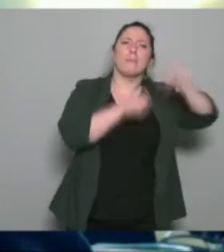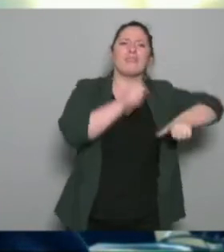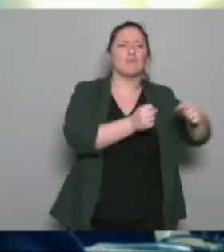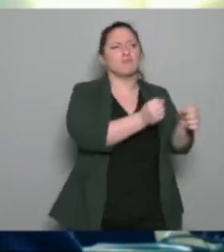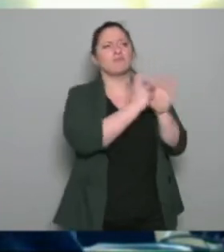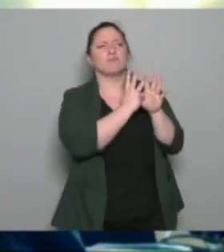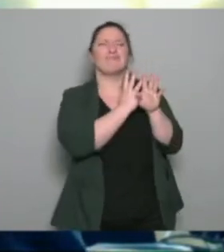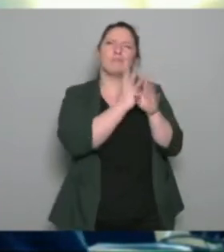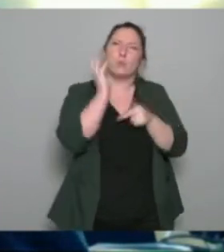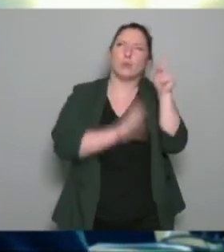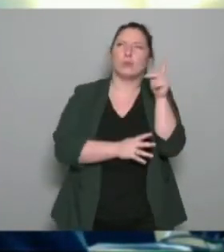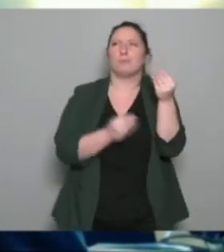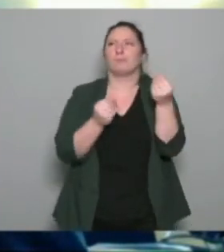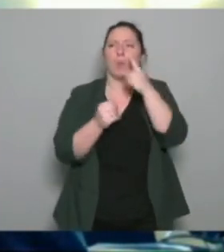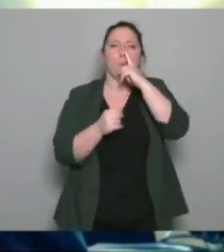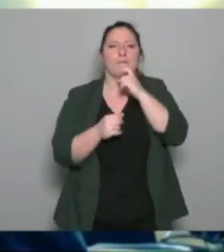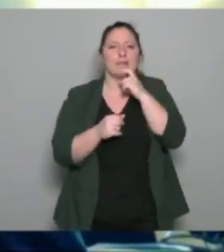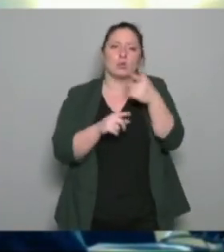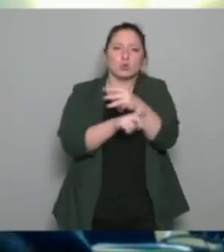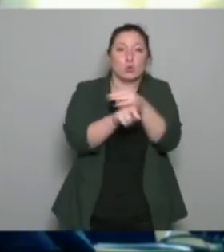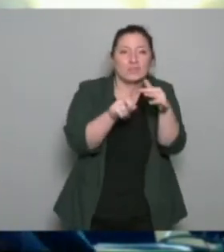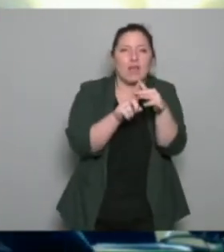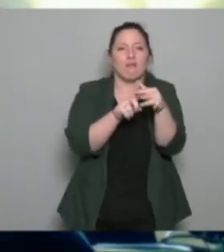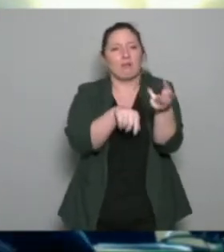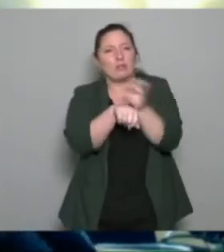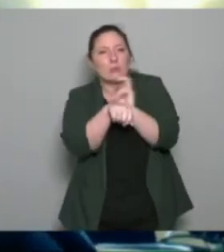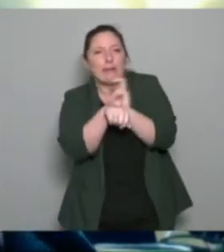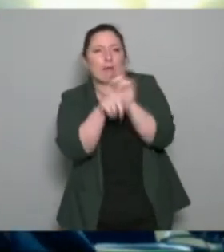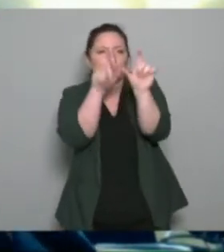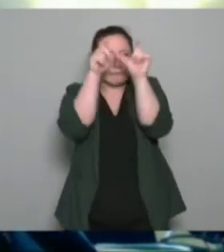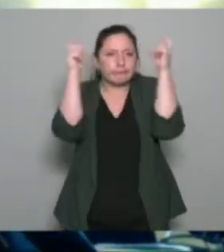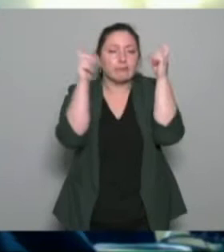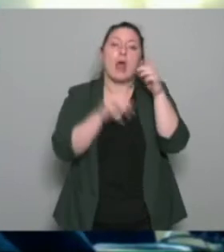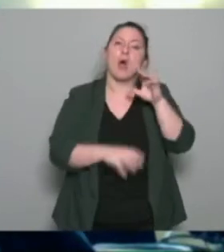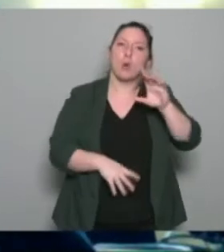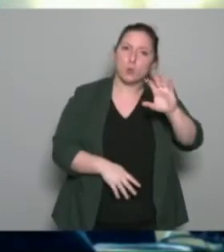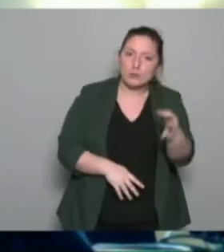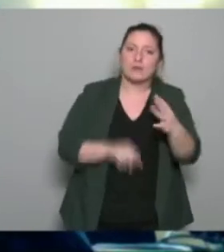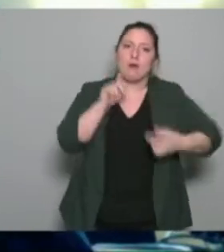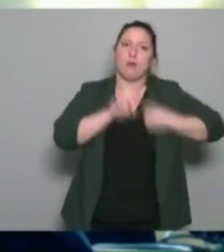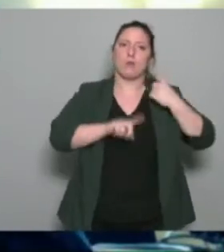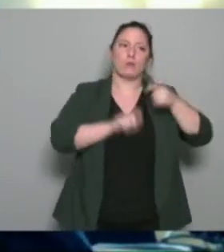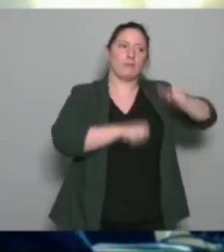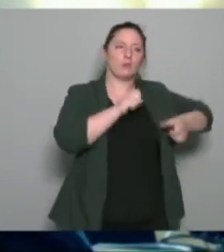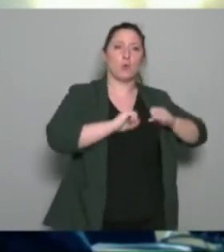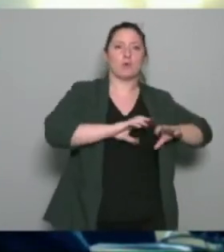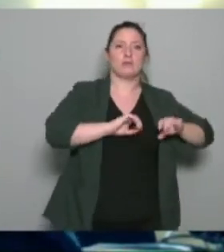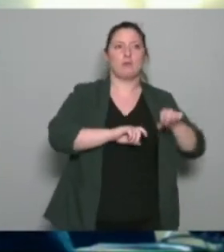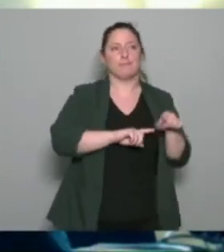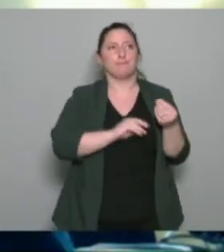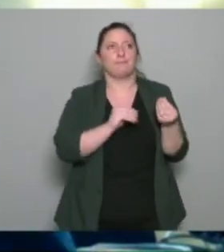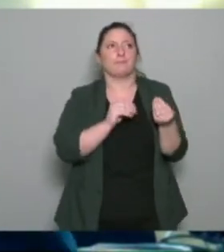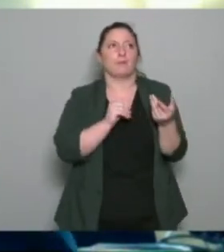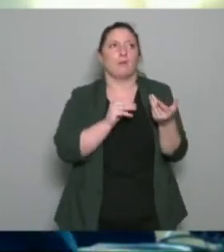important que nos enseignants appaient aussi cette comment dirais-je cette un peu cet esprit